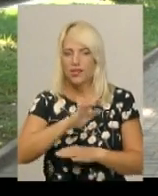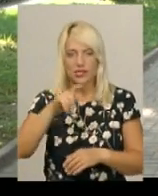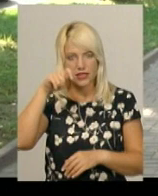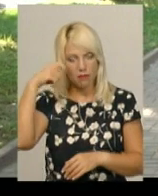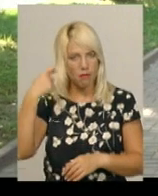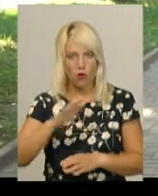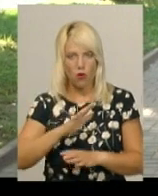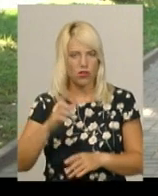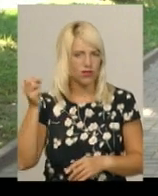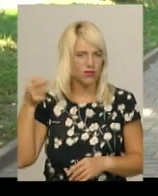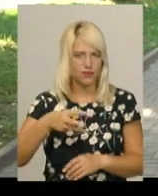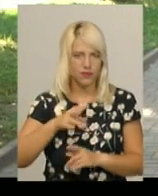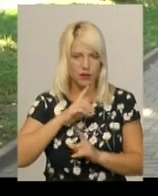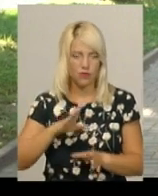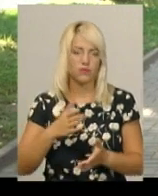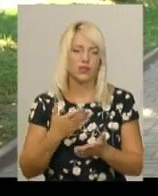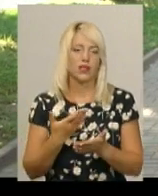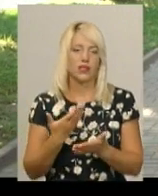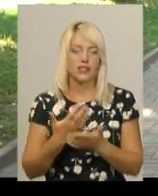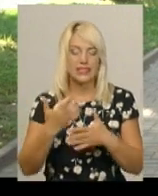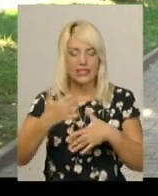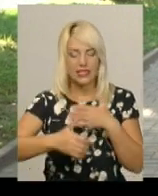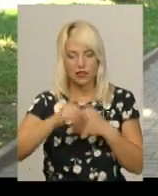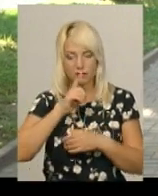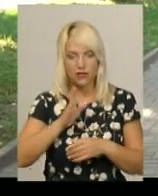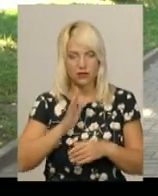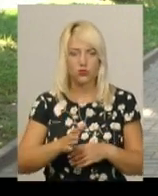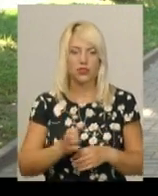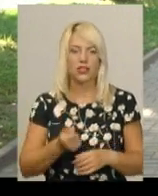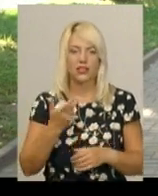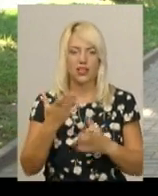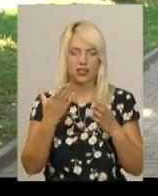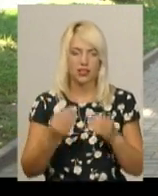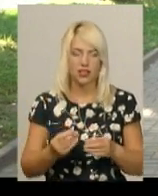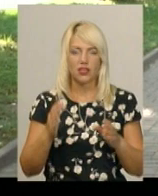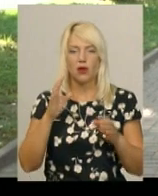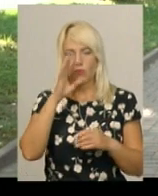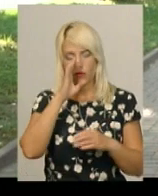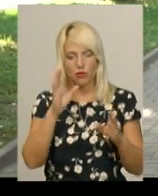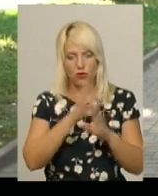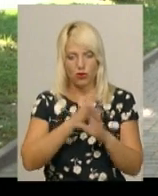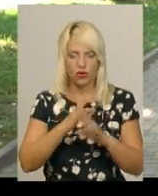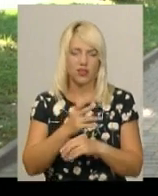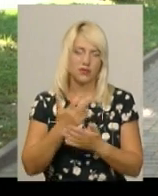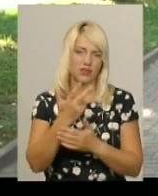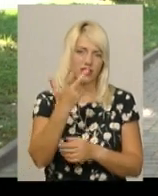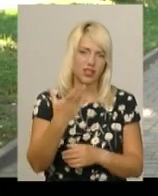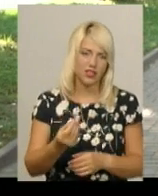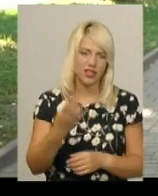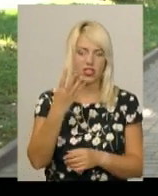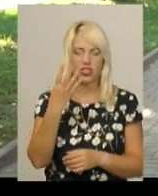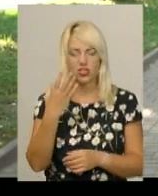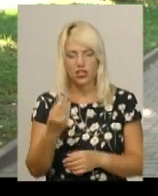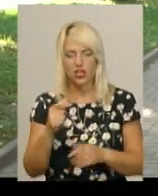жаркуватою. Десь в середині місяця будуть декілька днів з негодою. Це десь 3-4 дні з